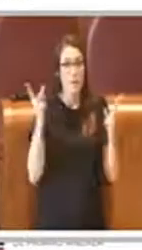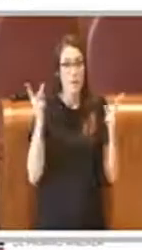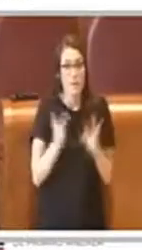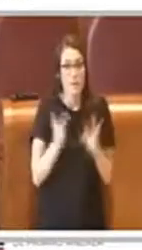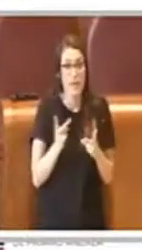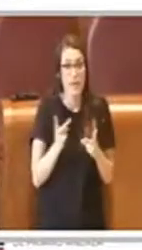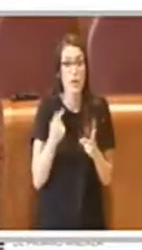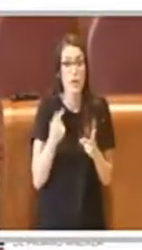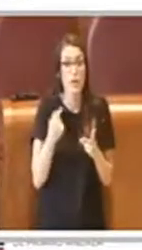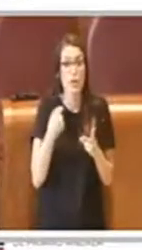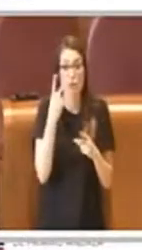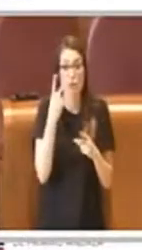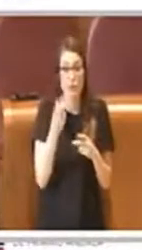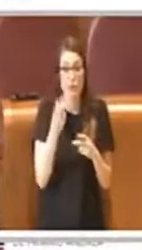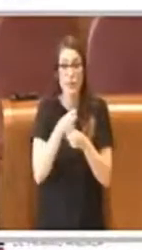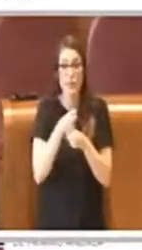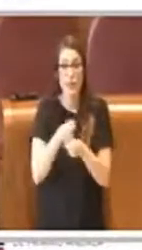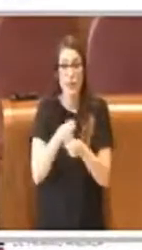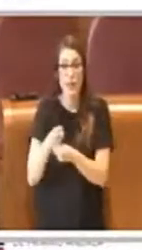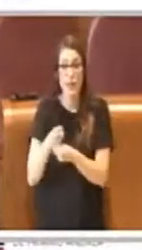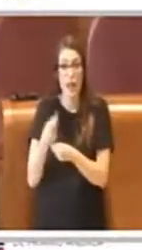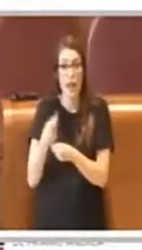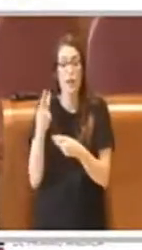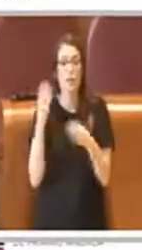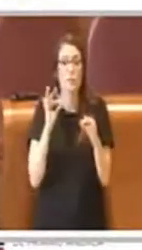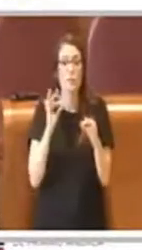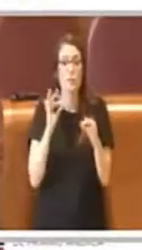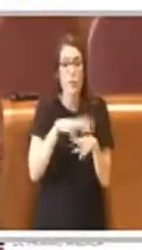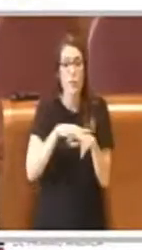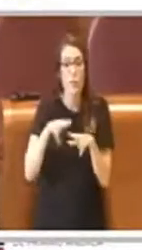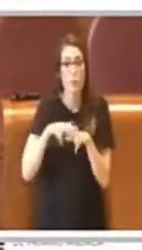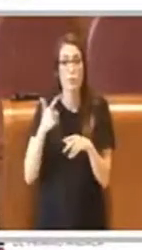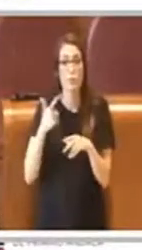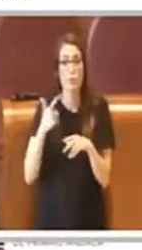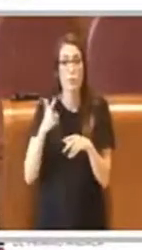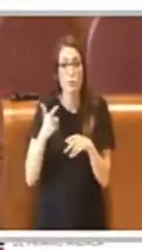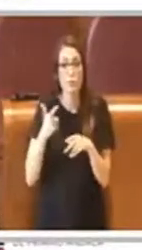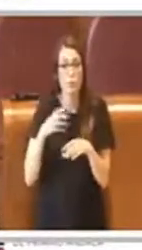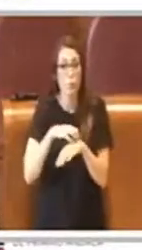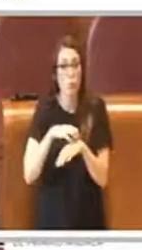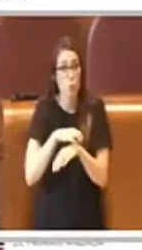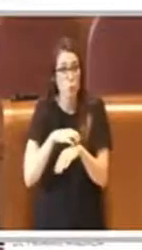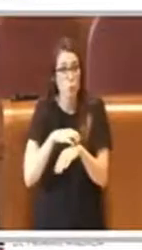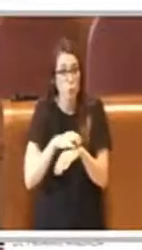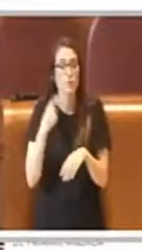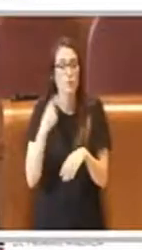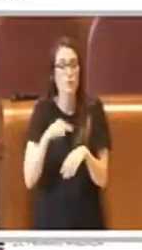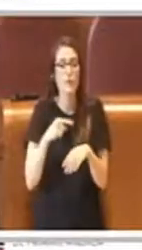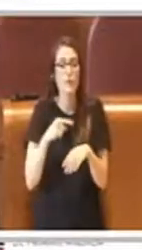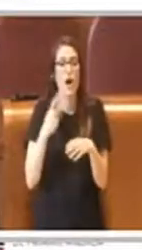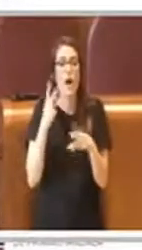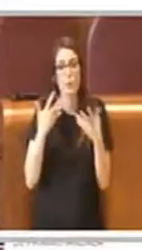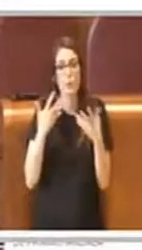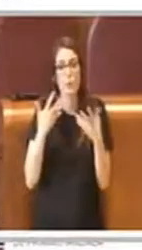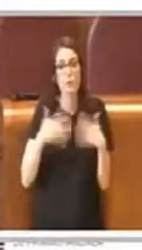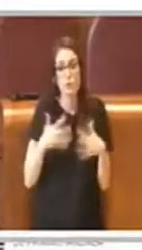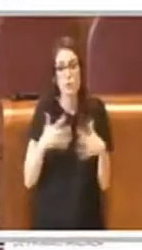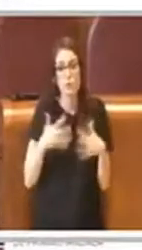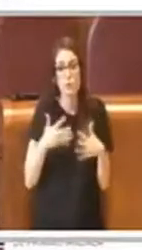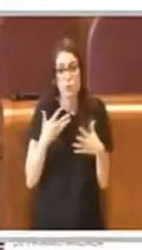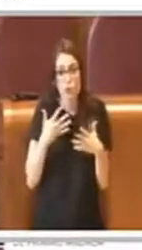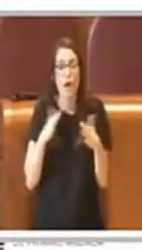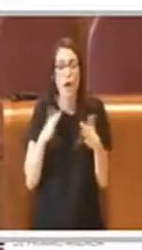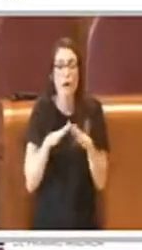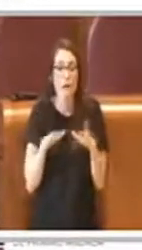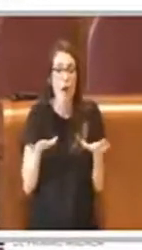prevedere eventualmente dei delegati laddove i municipi non istituissero la consulta, anche questo argomento era stato posto sul tavolo